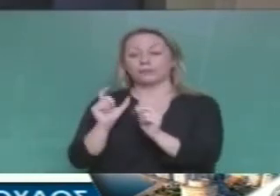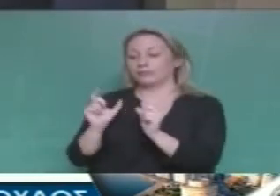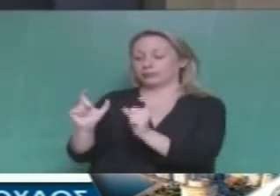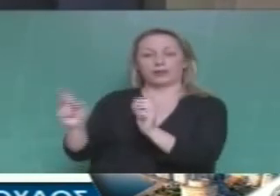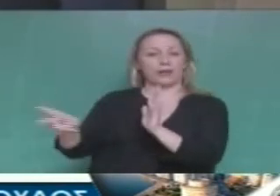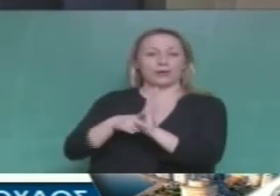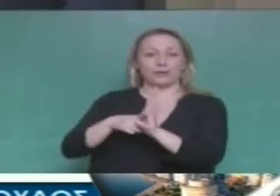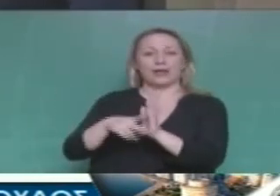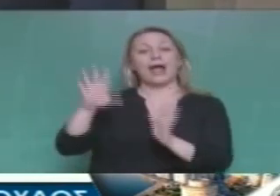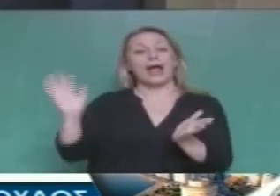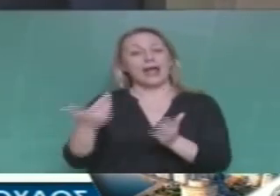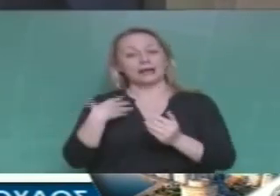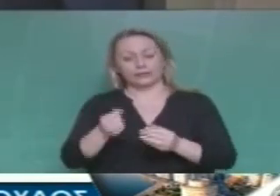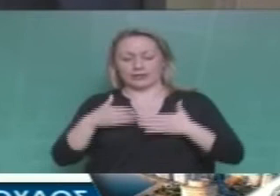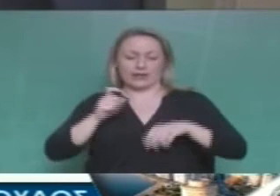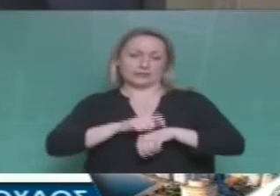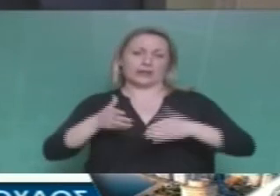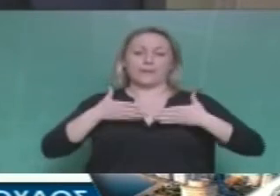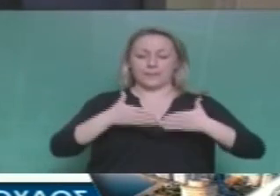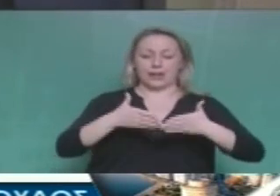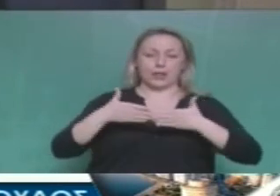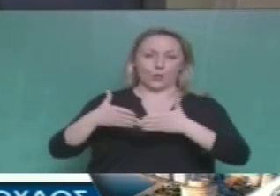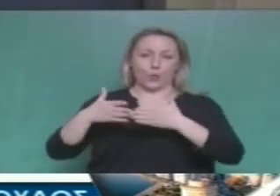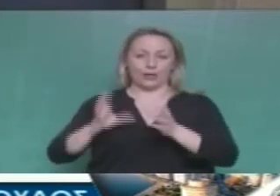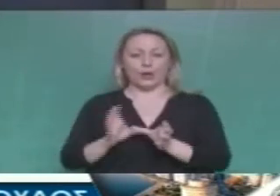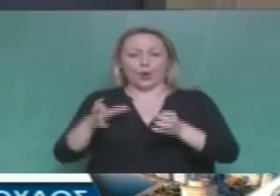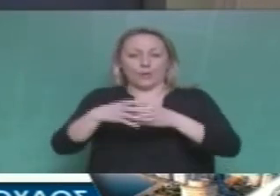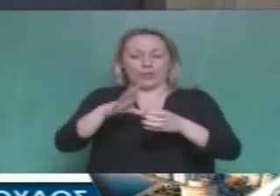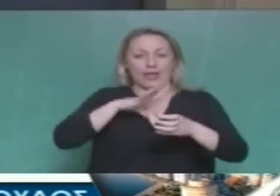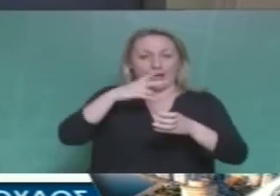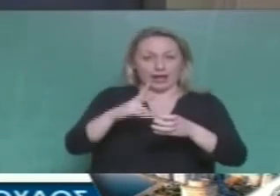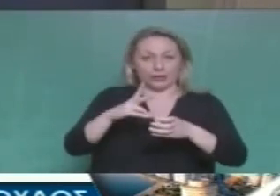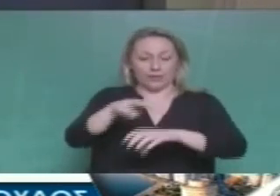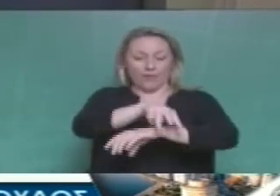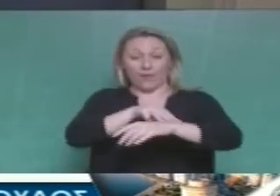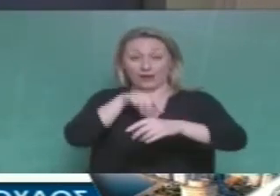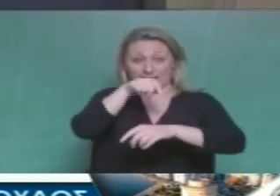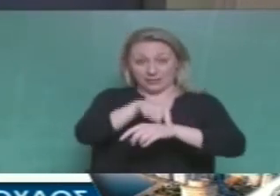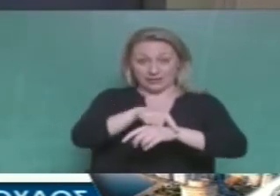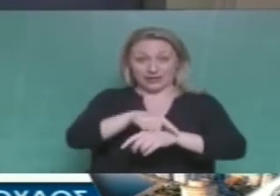Οι πλοίαρχοι των πλοίων που μεταφέρουν ομαδών άτομα, τιμωρούνται με φυλάκιση και πρόστιμο.